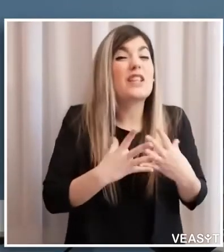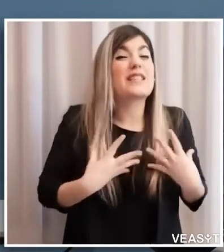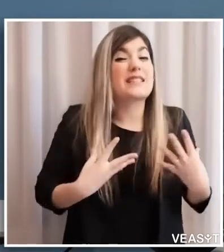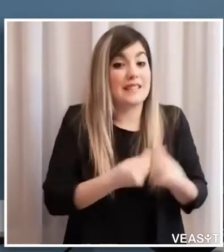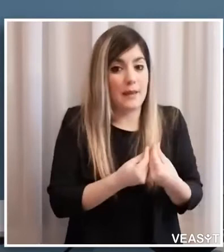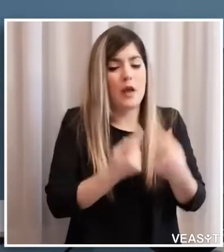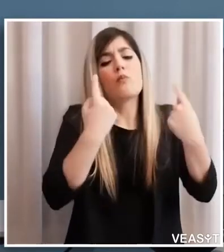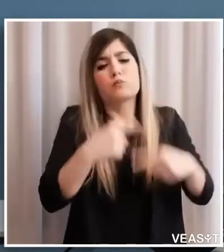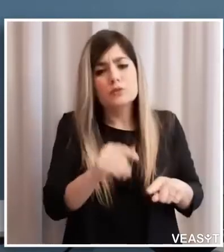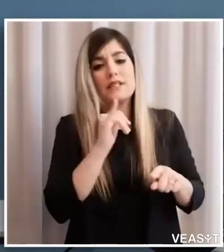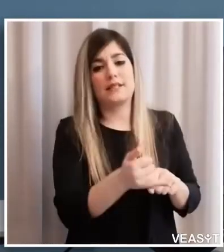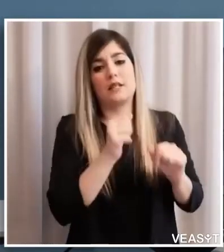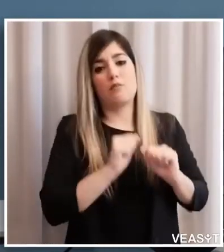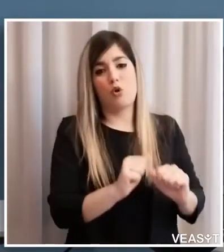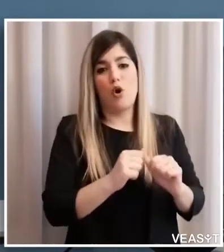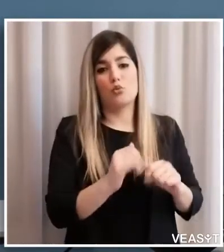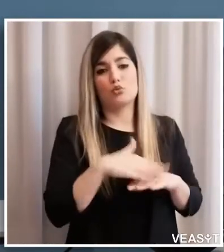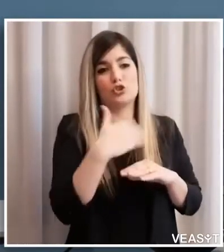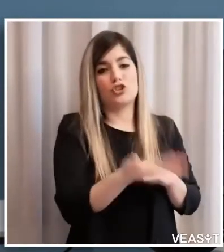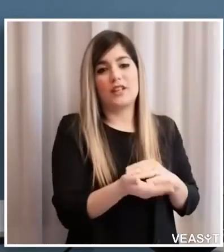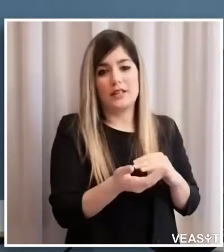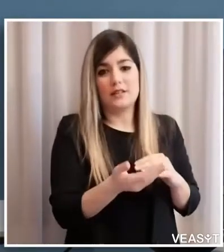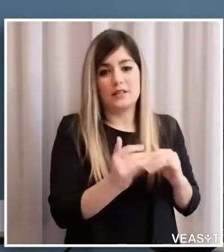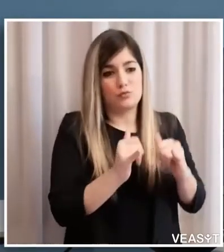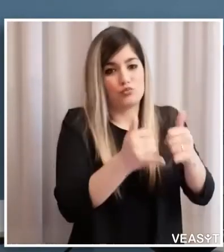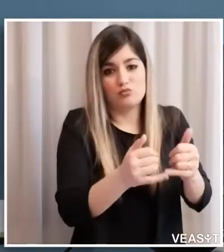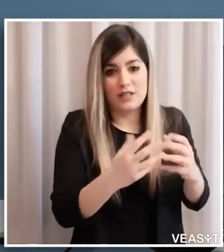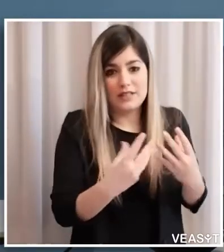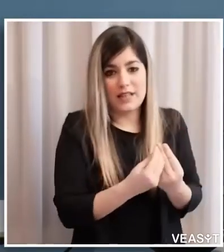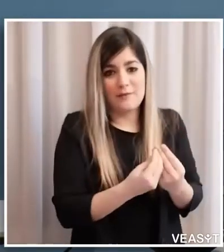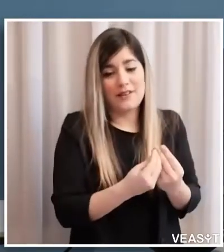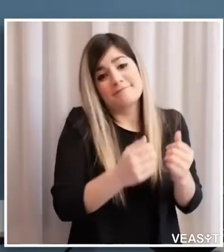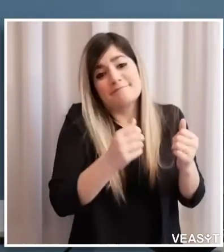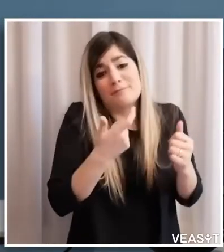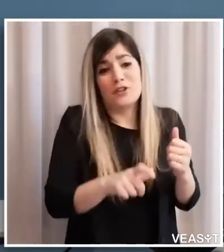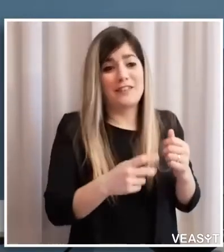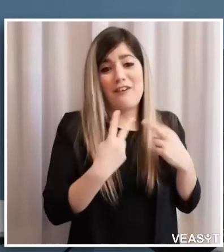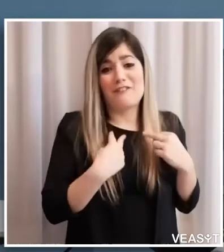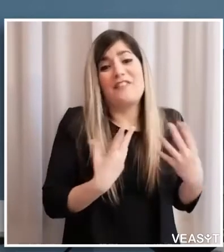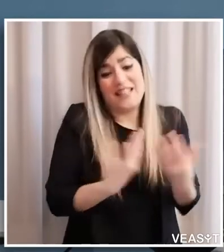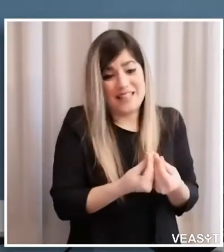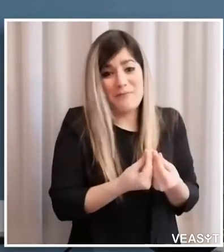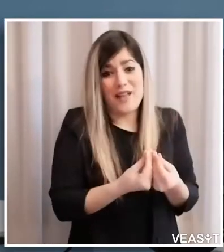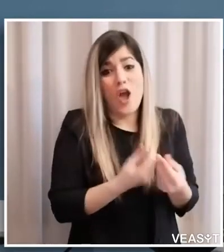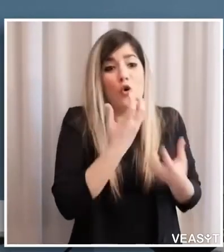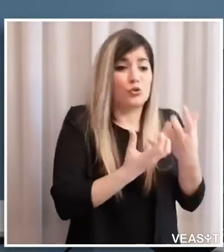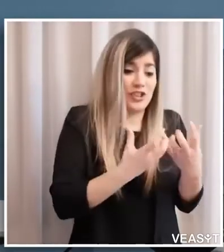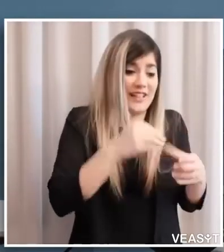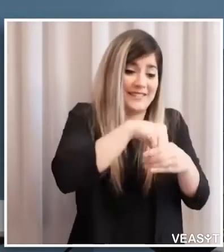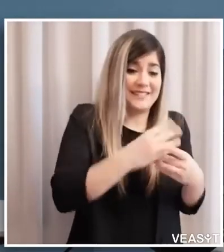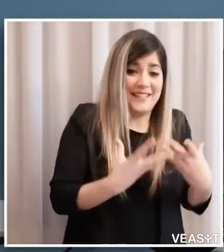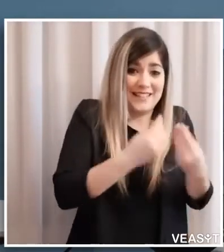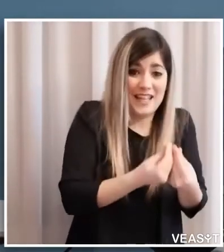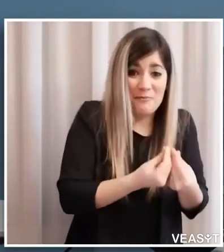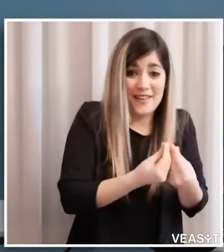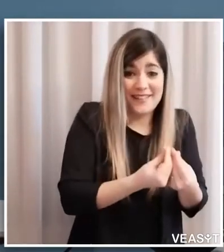stanno assieme tutto il giorno magari anche stretti stretti nella cucina nel soggiorno e perciò ovviamente anche se escono insieme all'aperto non cambia niente dal punto di vista del